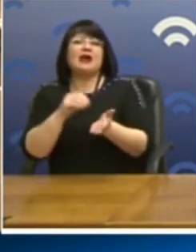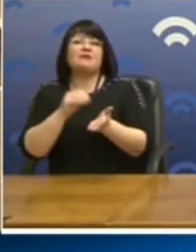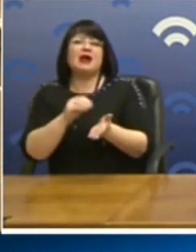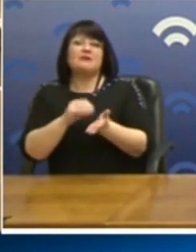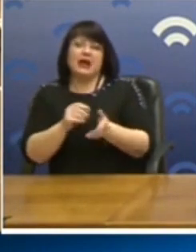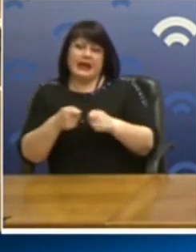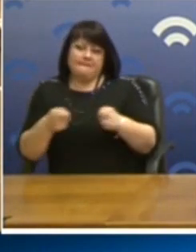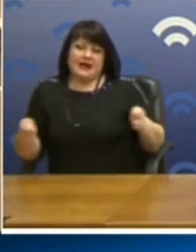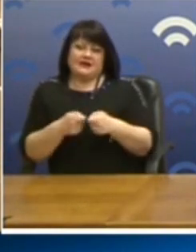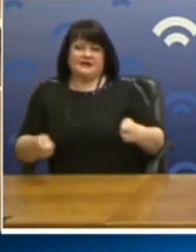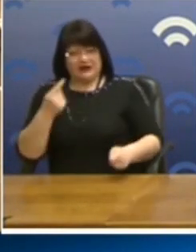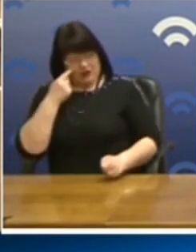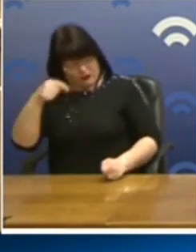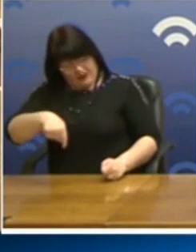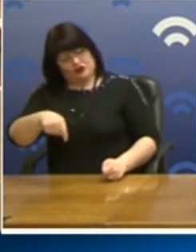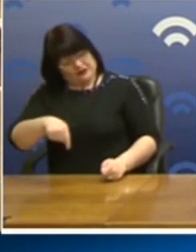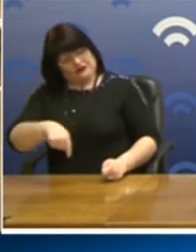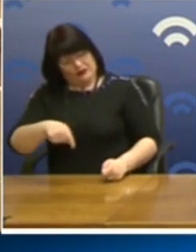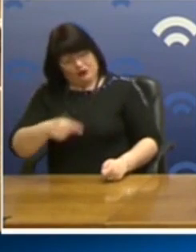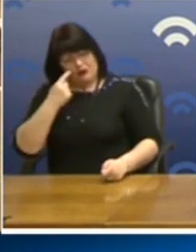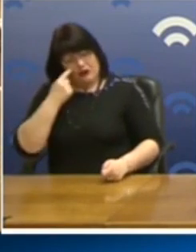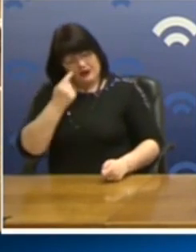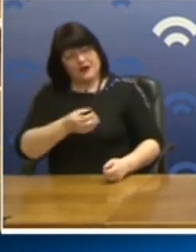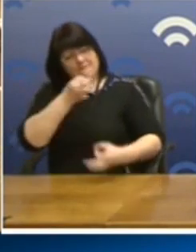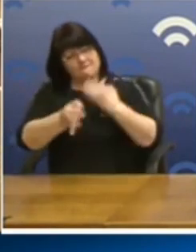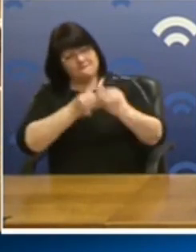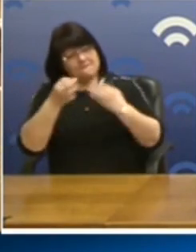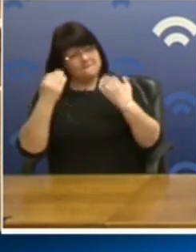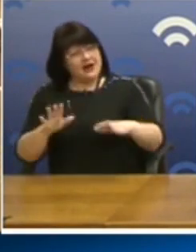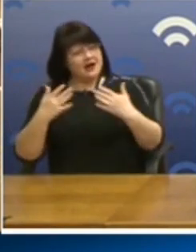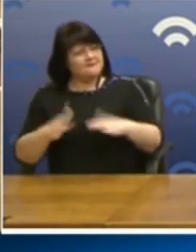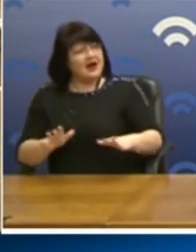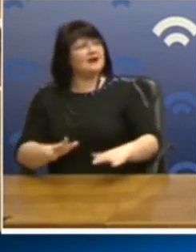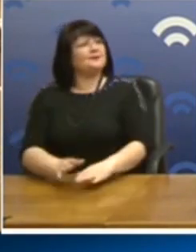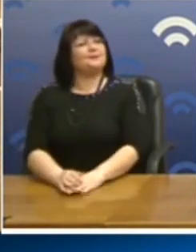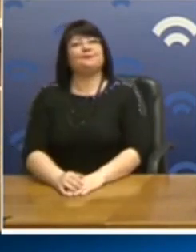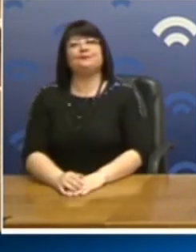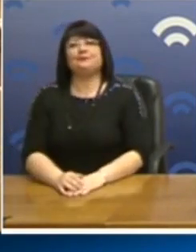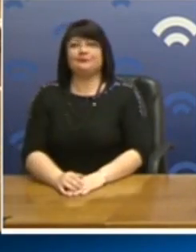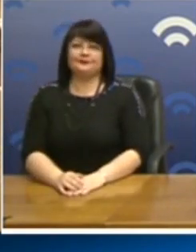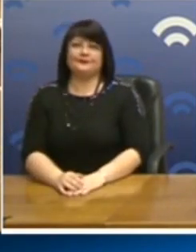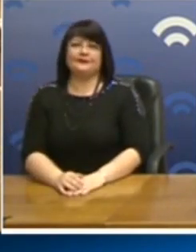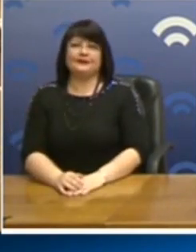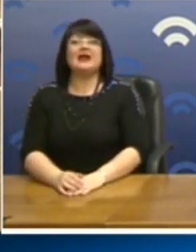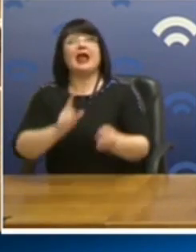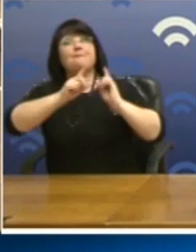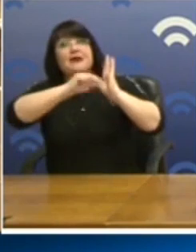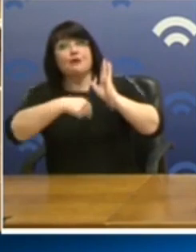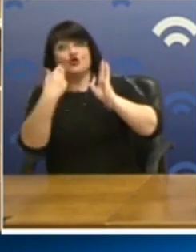Εδώ είμαστε και θα τα δούμε. Σας τα λέγαμε κι άλλες φορές πριν και κατά τη διάρκεια των νημονίων,